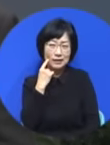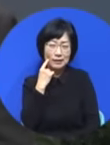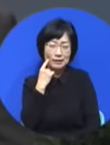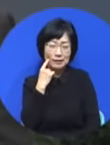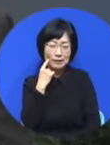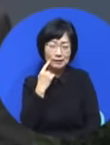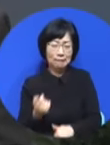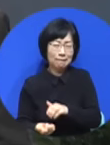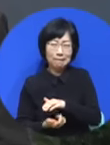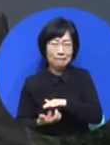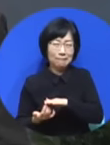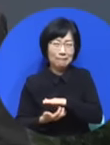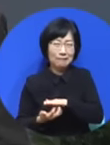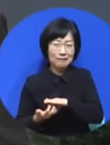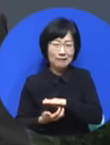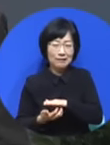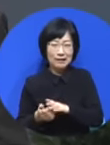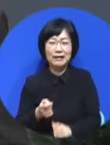가짜인지 모르겠지만 사람들은 가짜다.